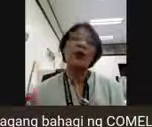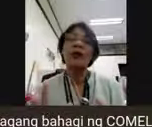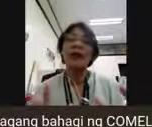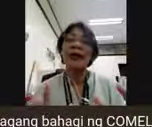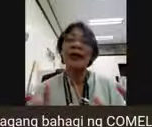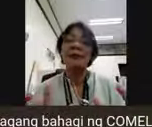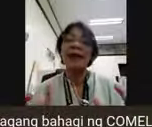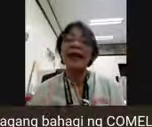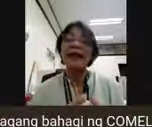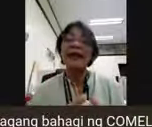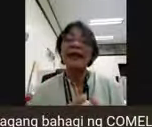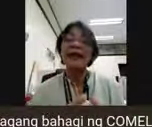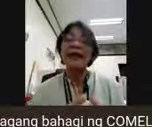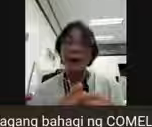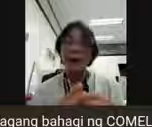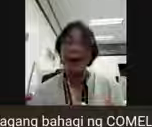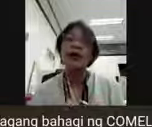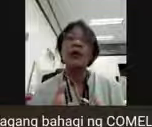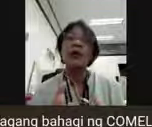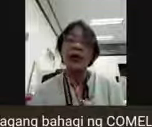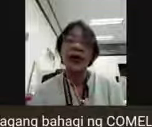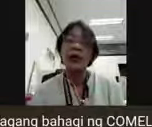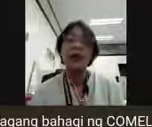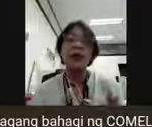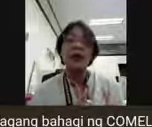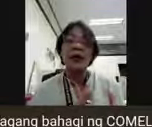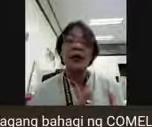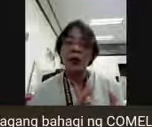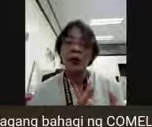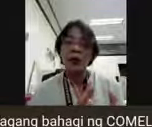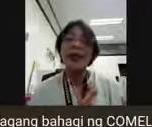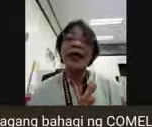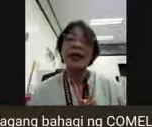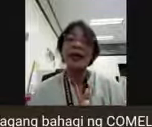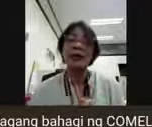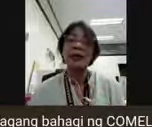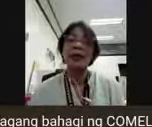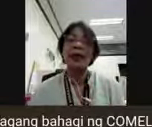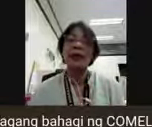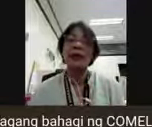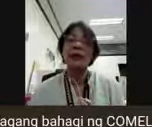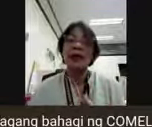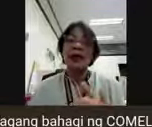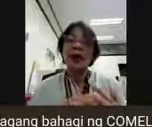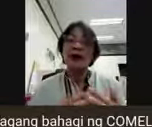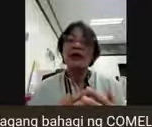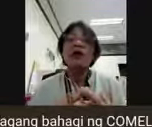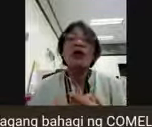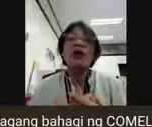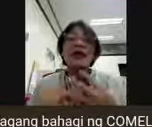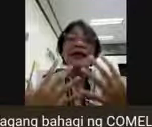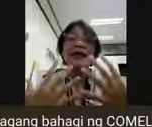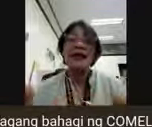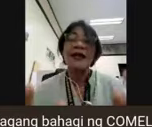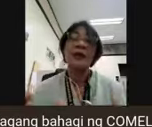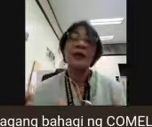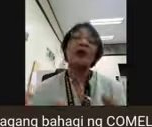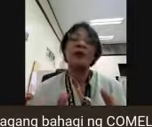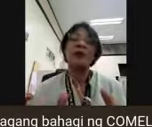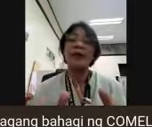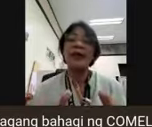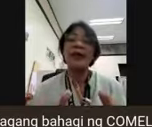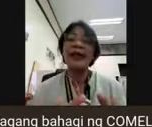no, kahit ano pa siya, anong kulay o anong vulnerable sektor pa ito, yung convenience nila sa pagboto,